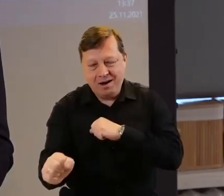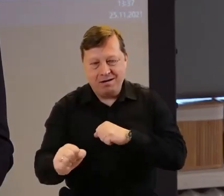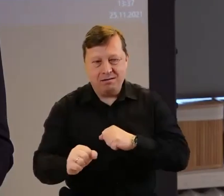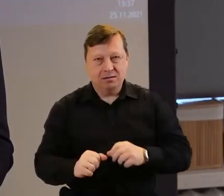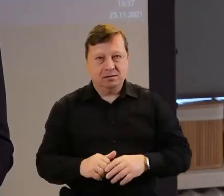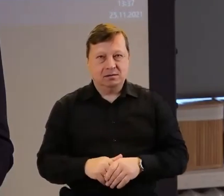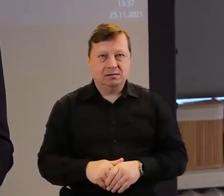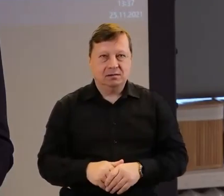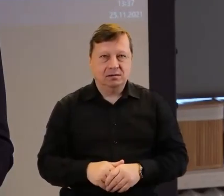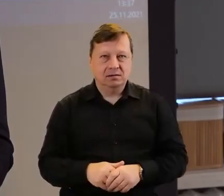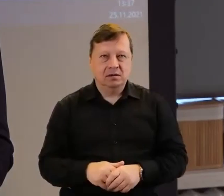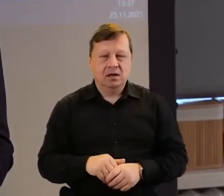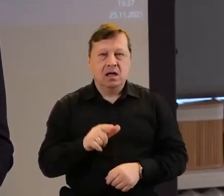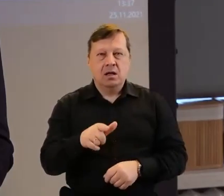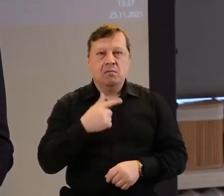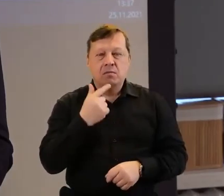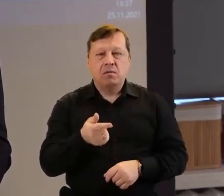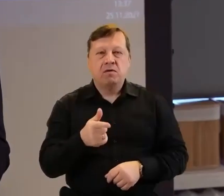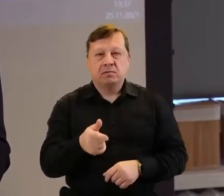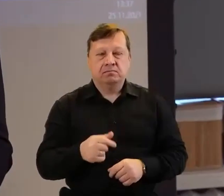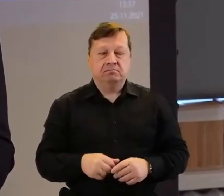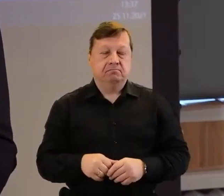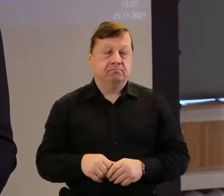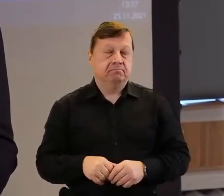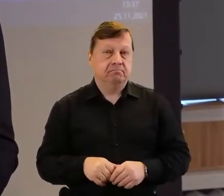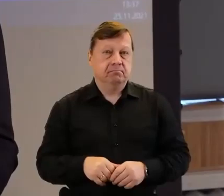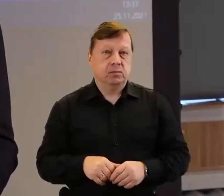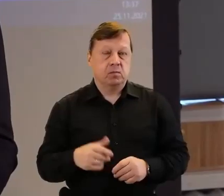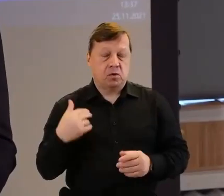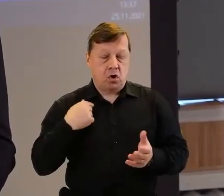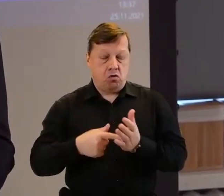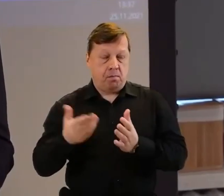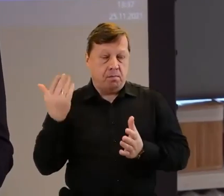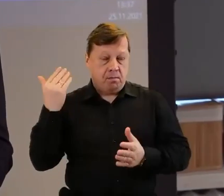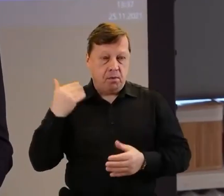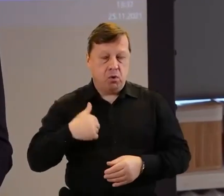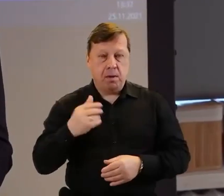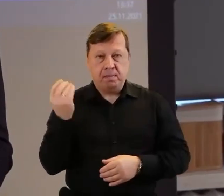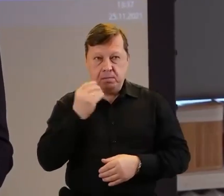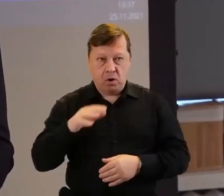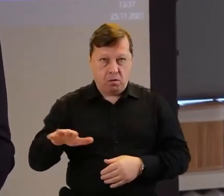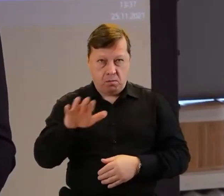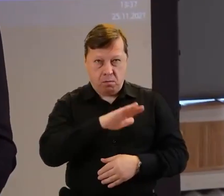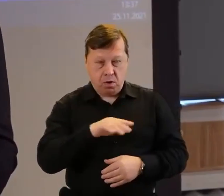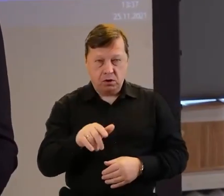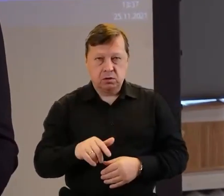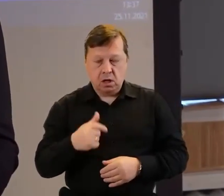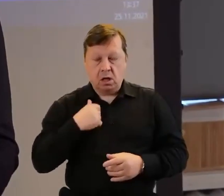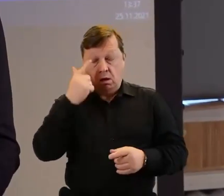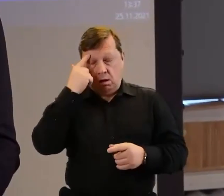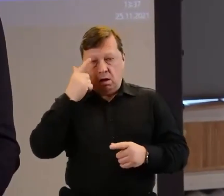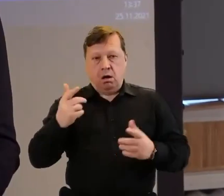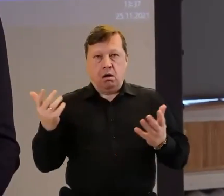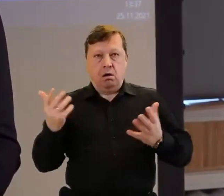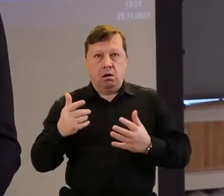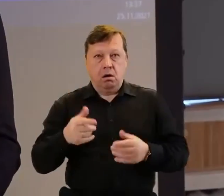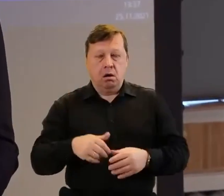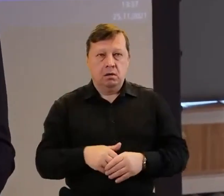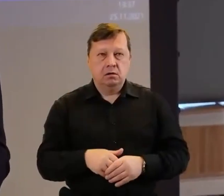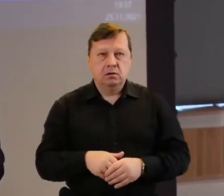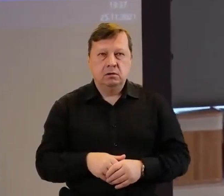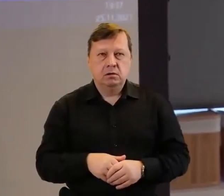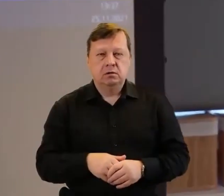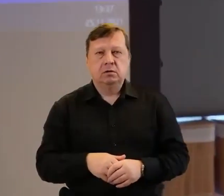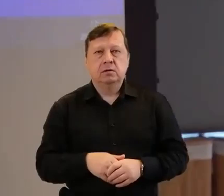i mało tego funkcjonuje, jeżeli popatrzymy, właśnie ostatnio byłem na Pomorzu i wreszcie dotarło do mnie, że również straże pożarne